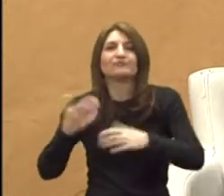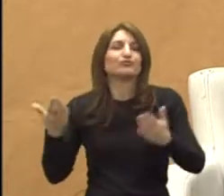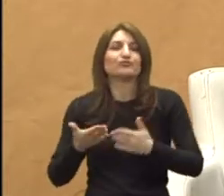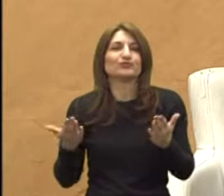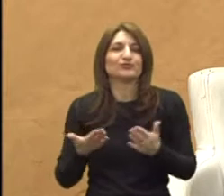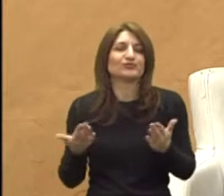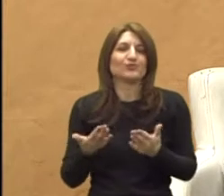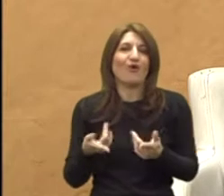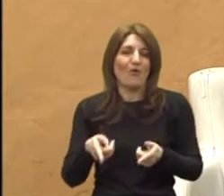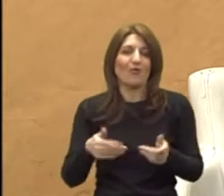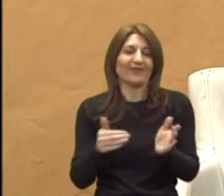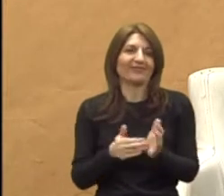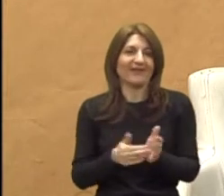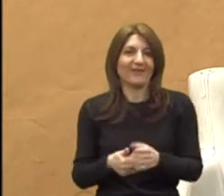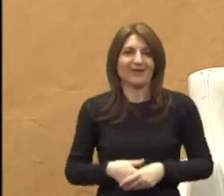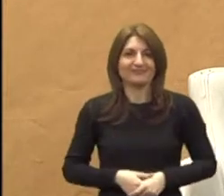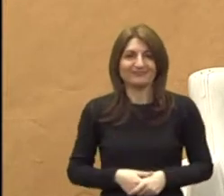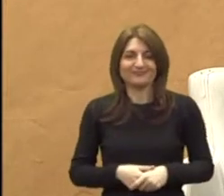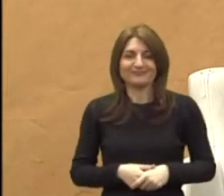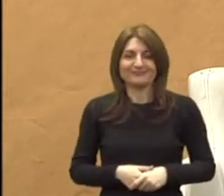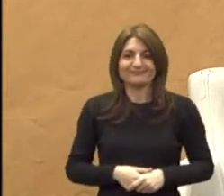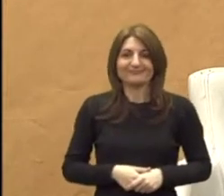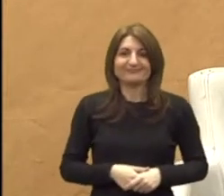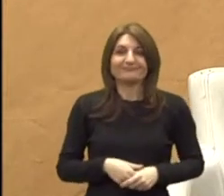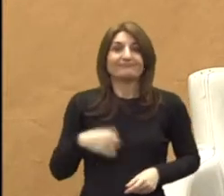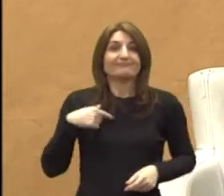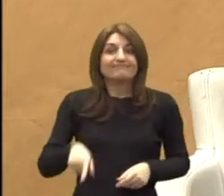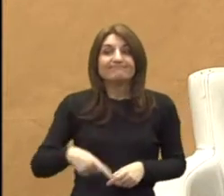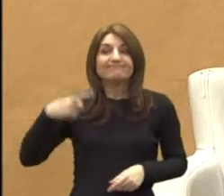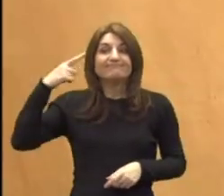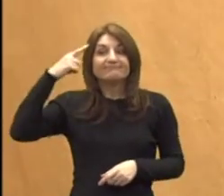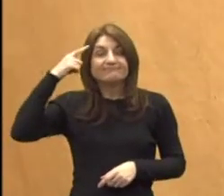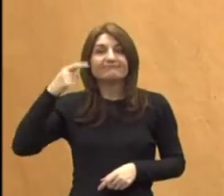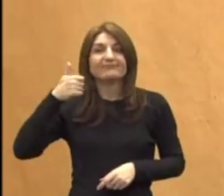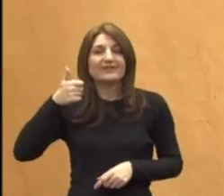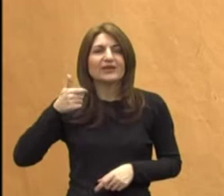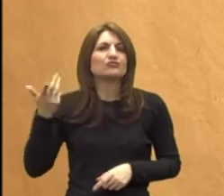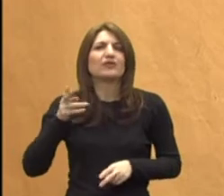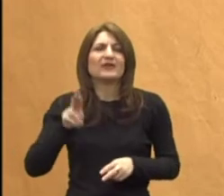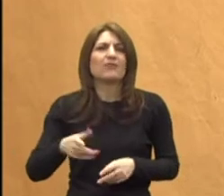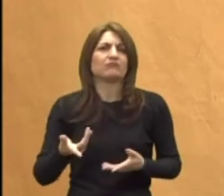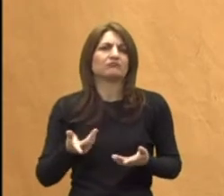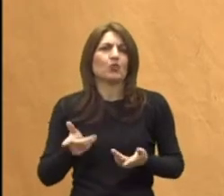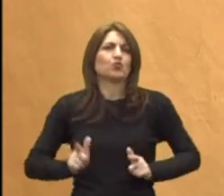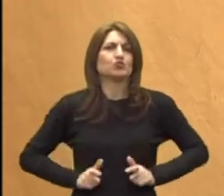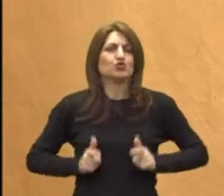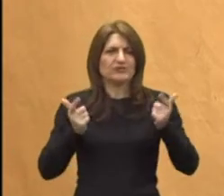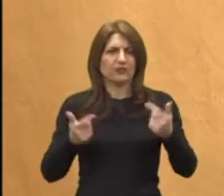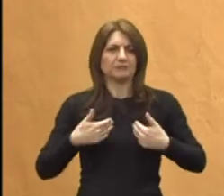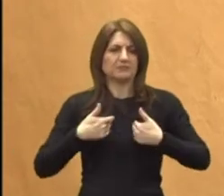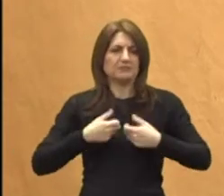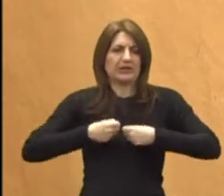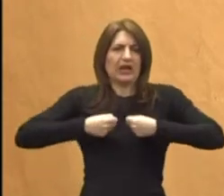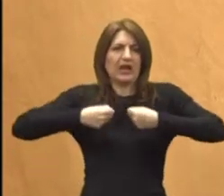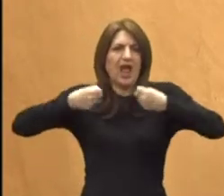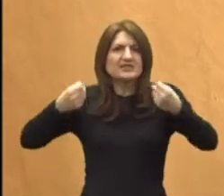što je u igri trebalo. To u stvari me posjećate na jednu konstataciju koju imamo u životu. Mi se razvijamo